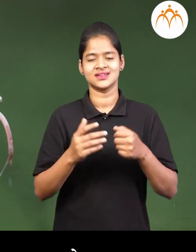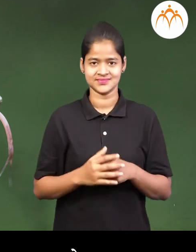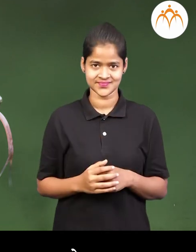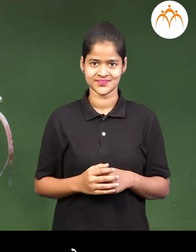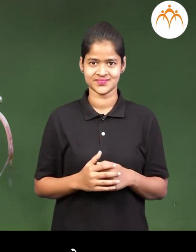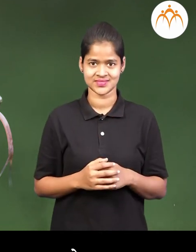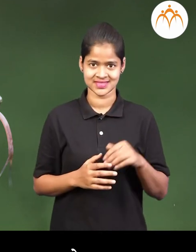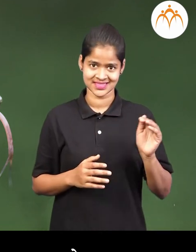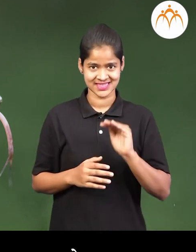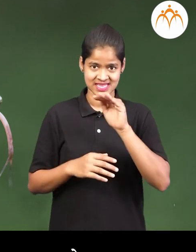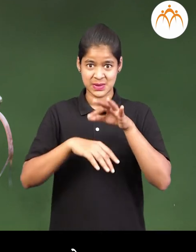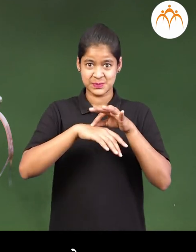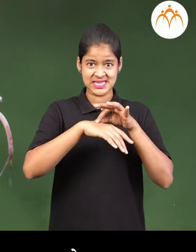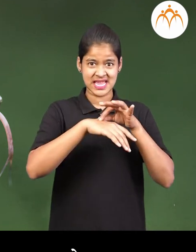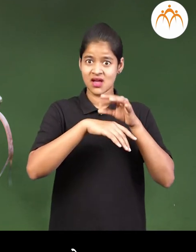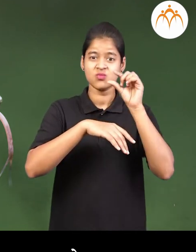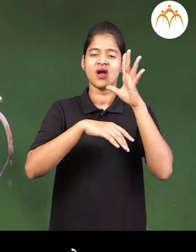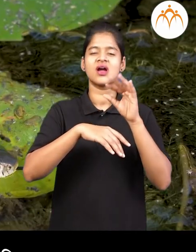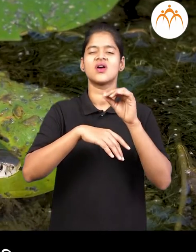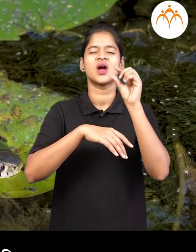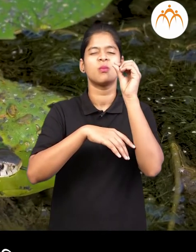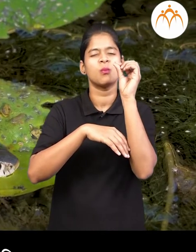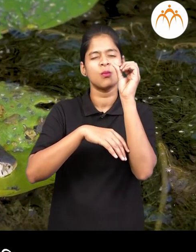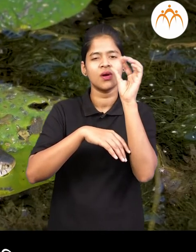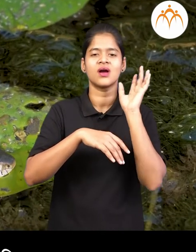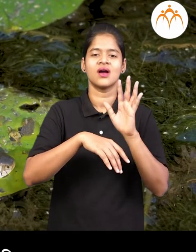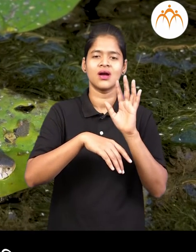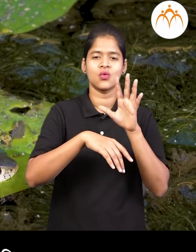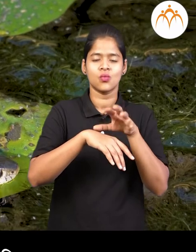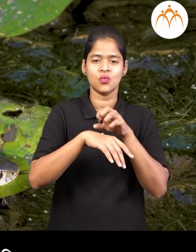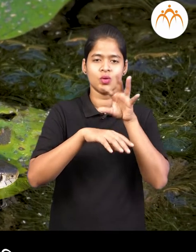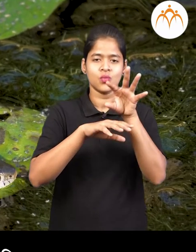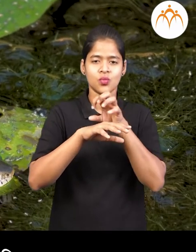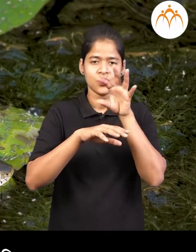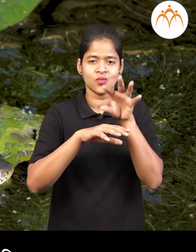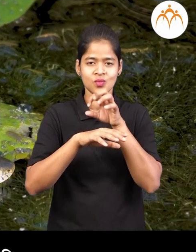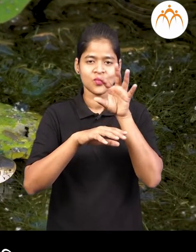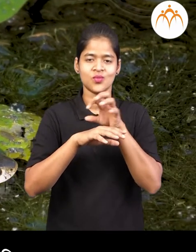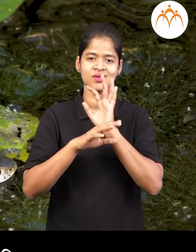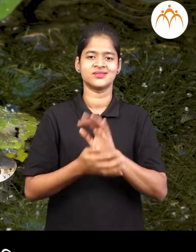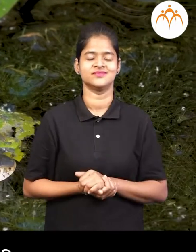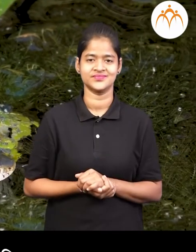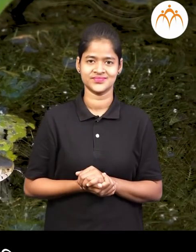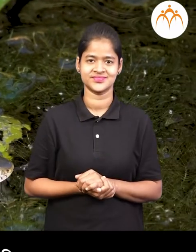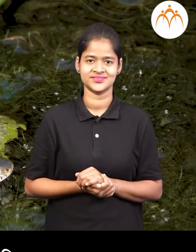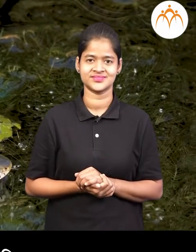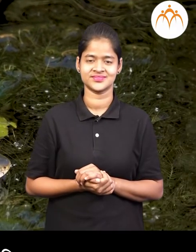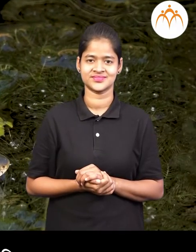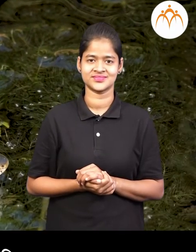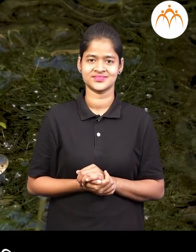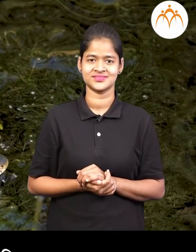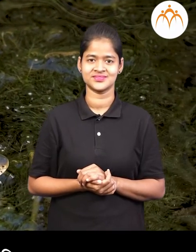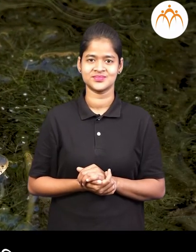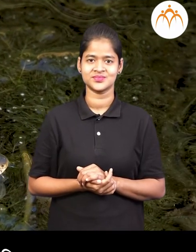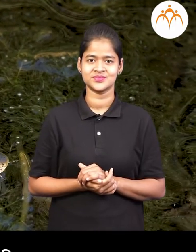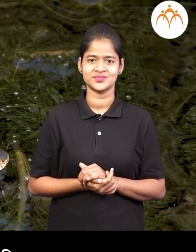प्राणयांची त्वचा आतल असते. त्या त्वचे तून ते हवा आद घेताथ अणी श्वसन करताथ.